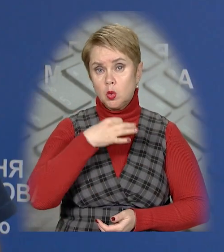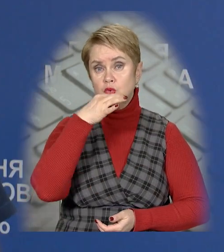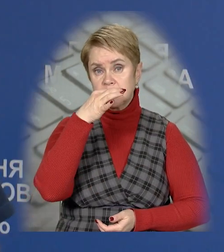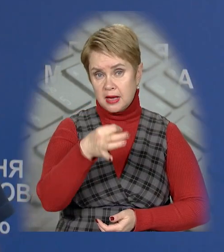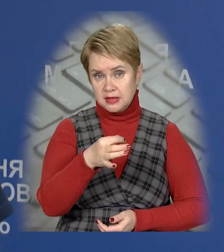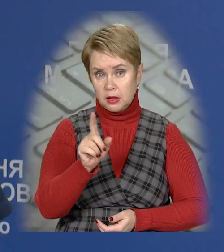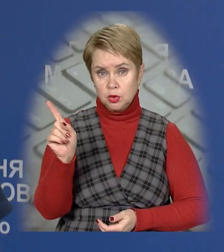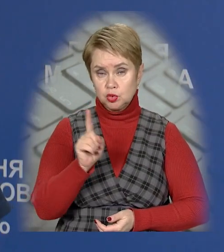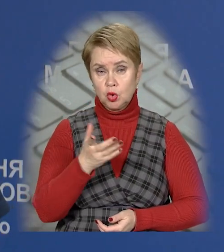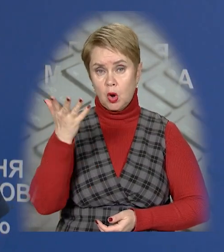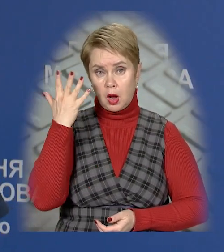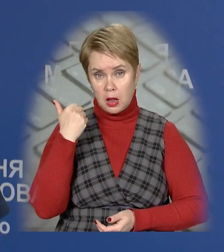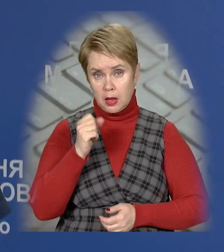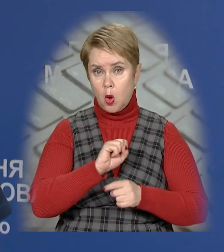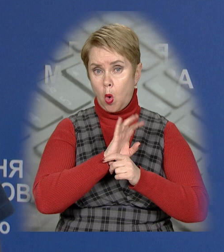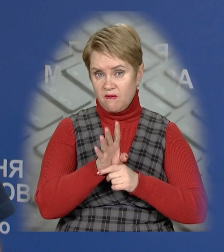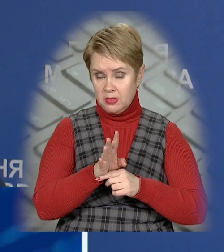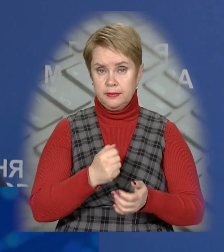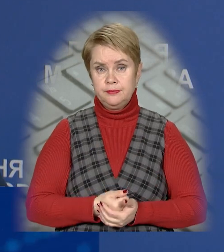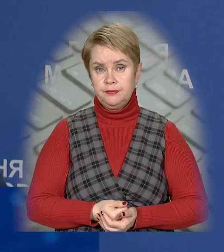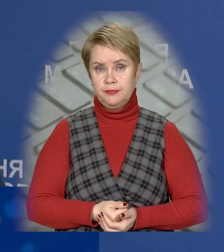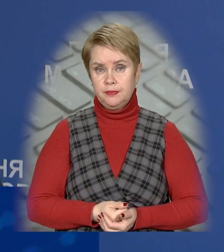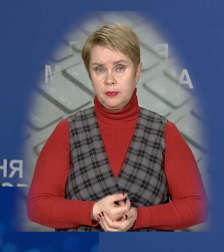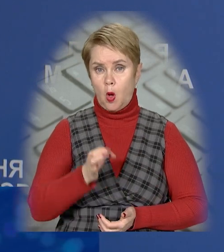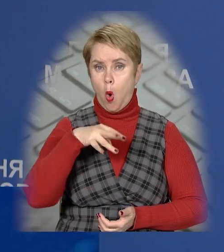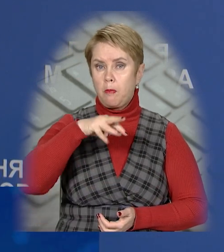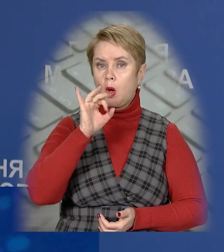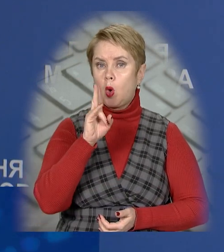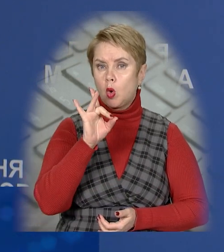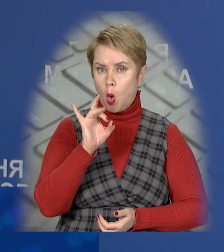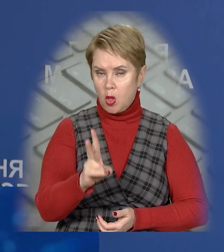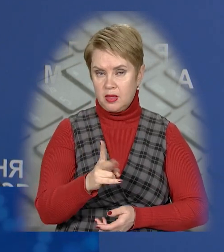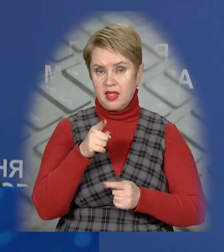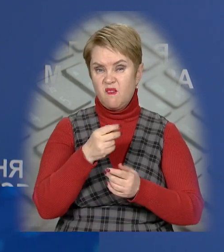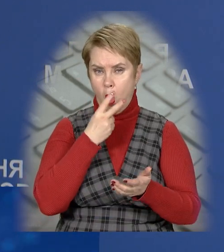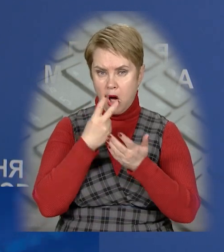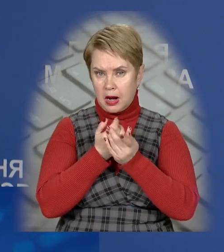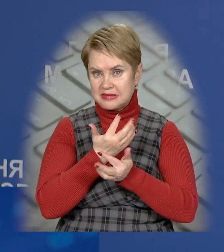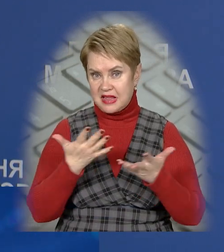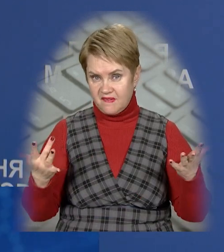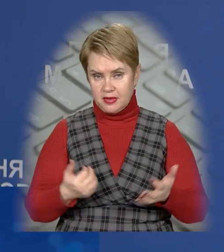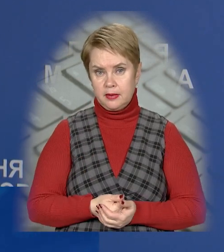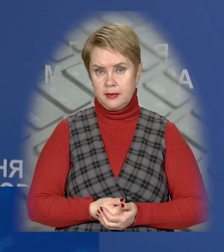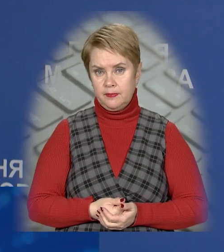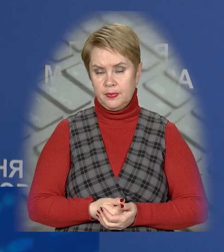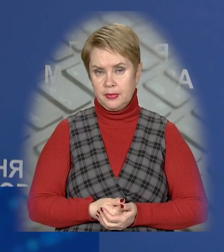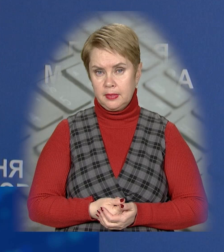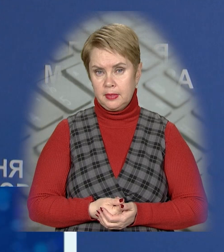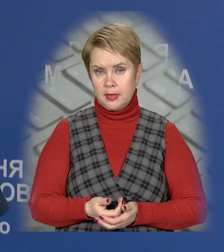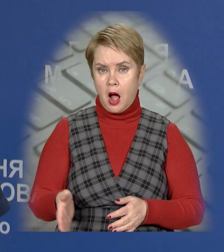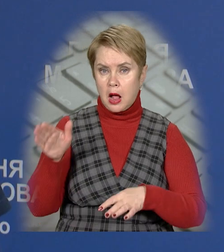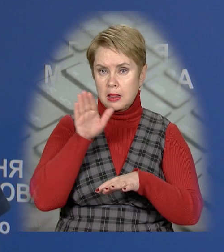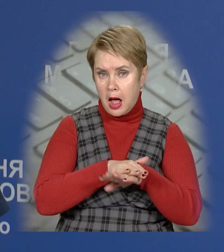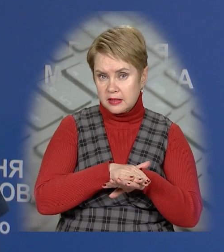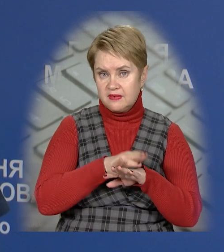сказати, що коли ковід, омікрон, його різновид, накладуються